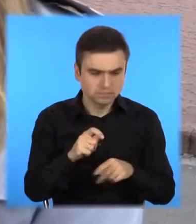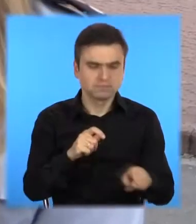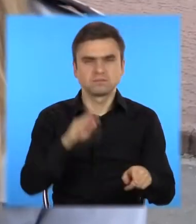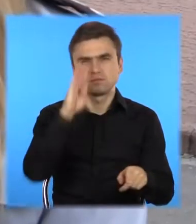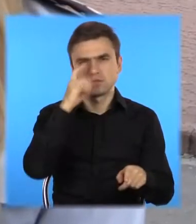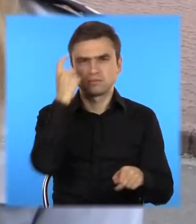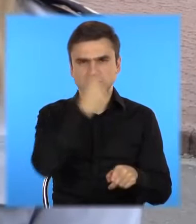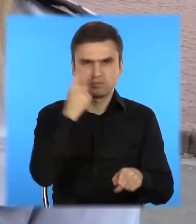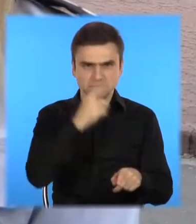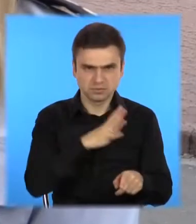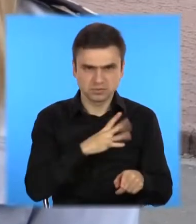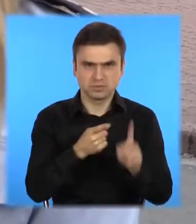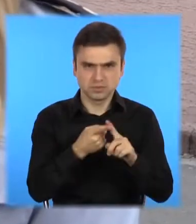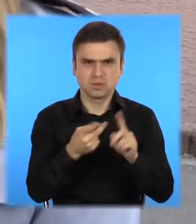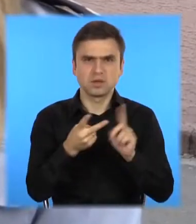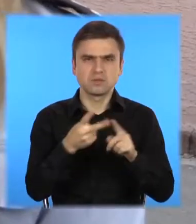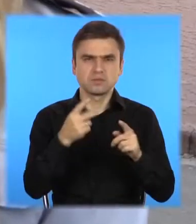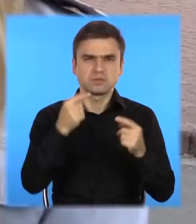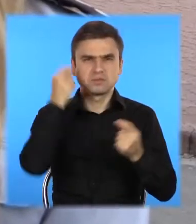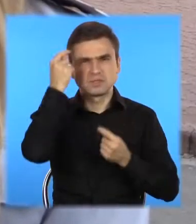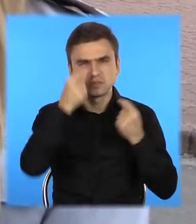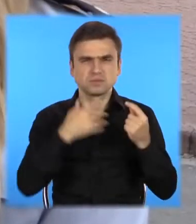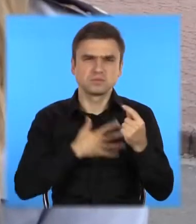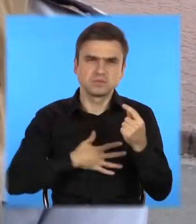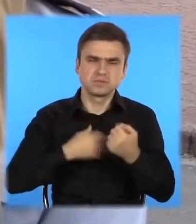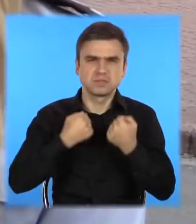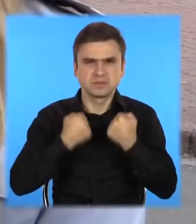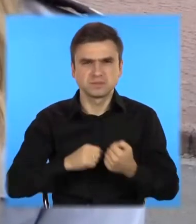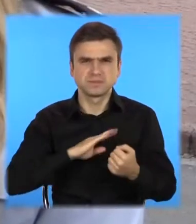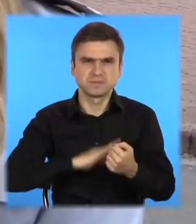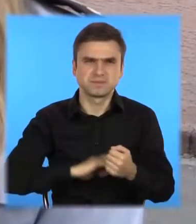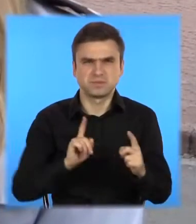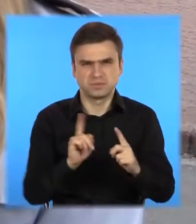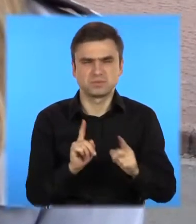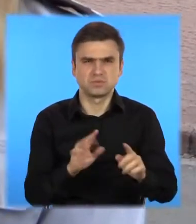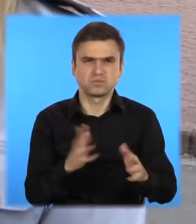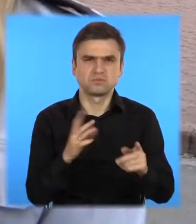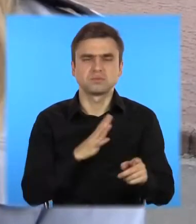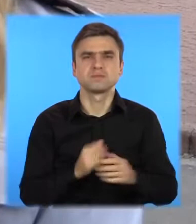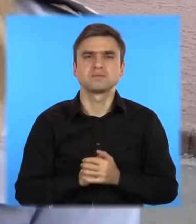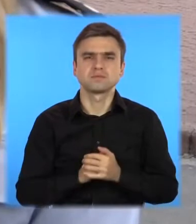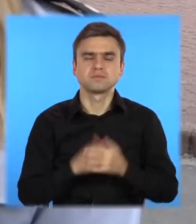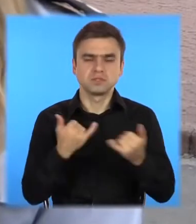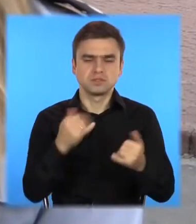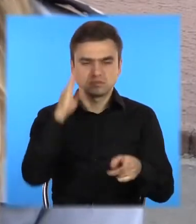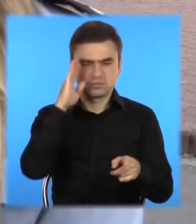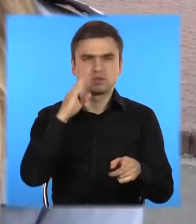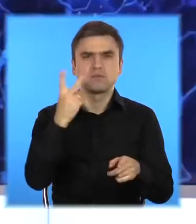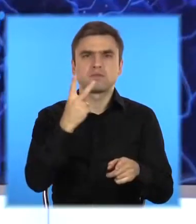розладу. На даний момент молодий чоловік знаходиться у другій міській лікарні в реанімаційному відділенні.